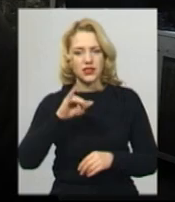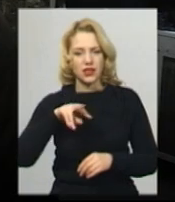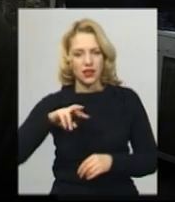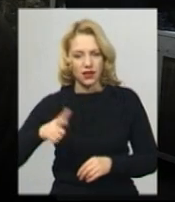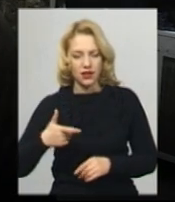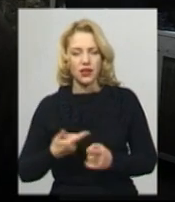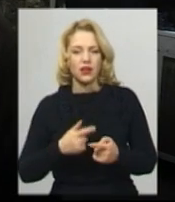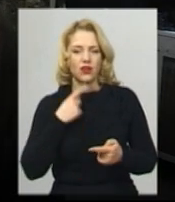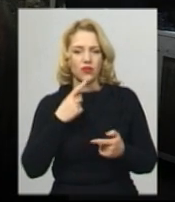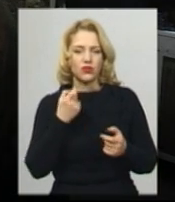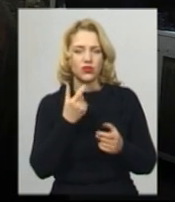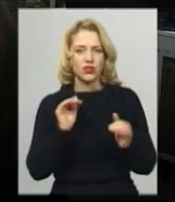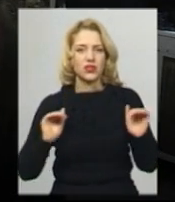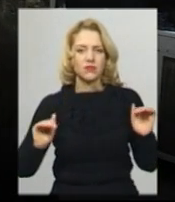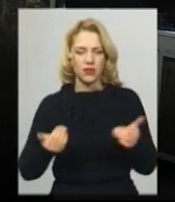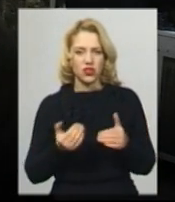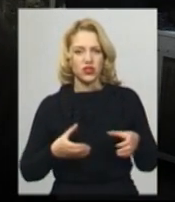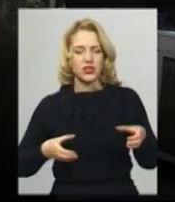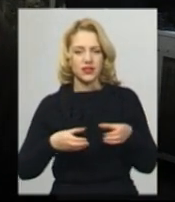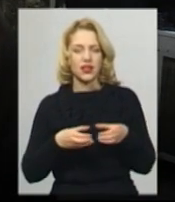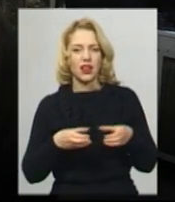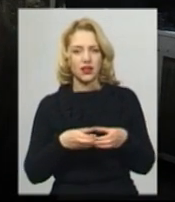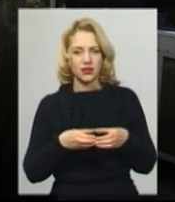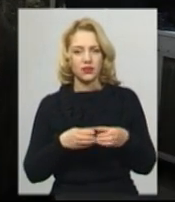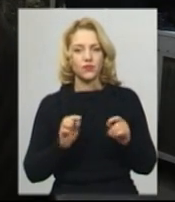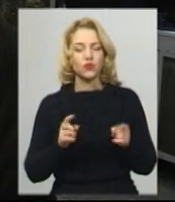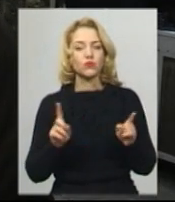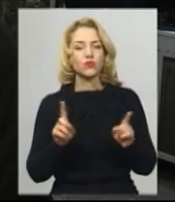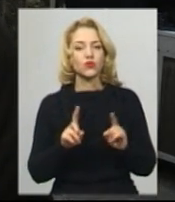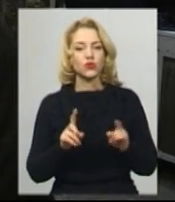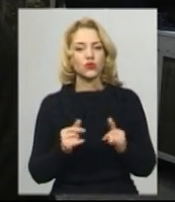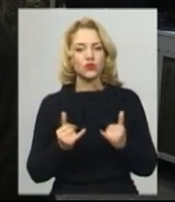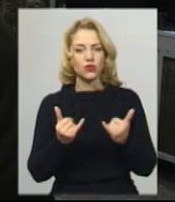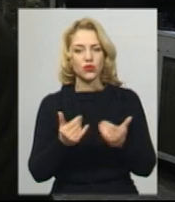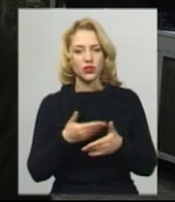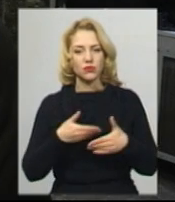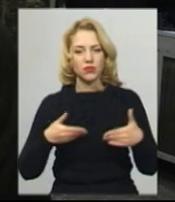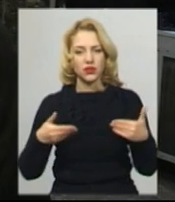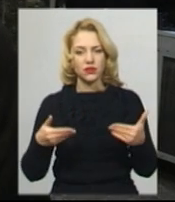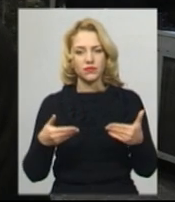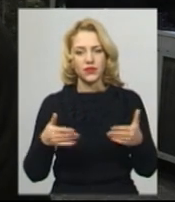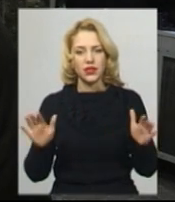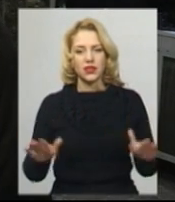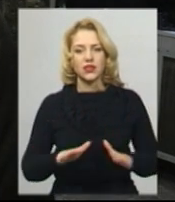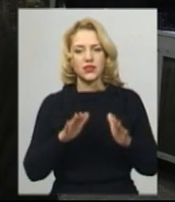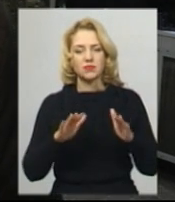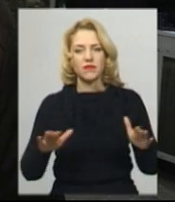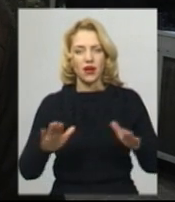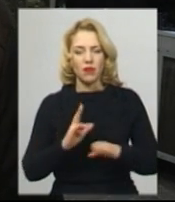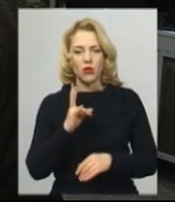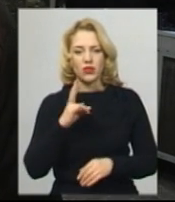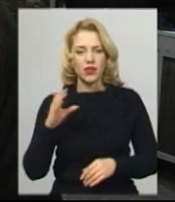такому зменшеному складі, тому що сьогодні ми співаємо не